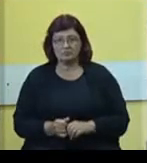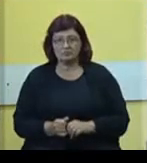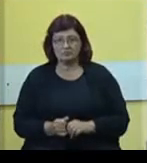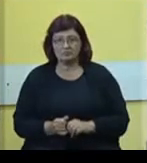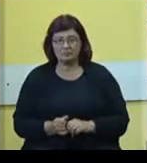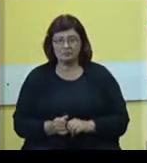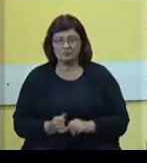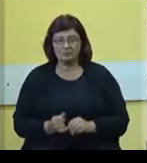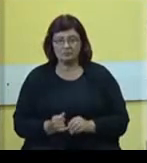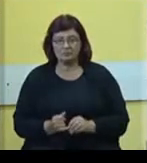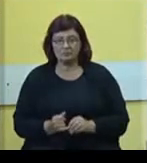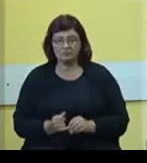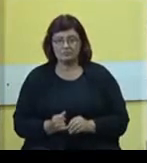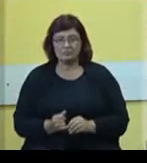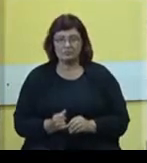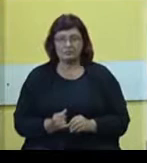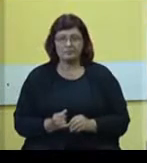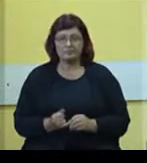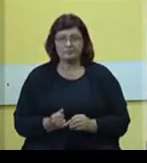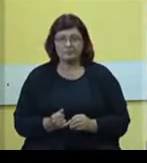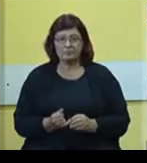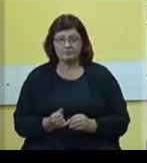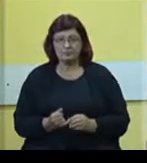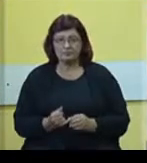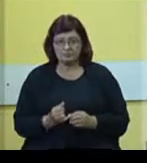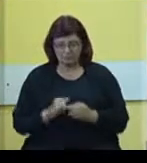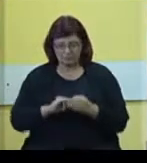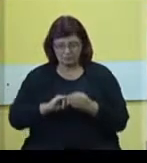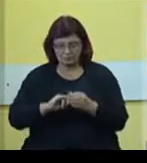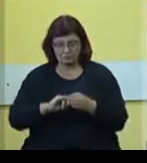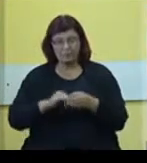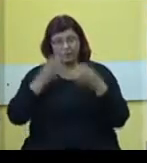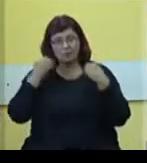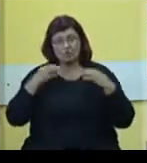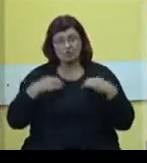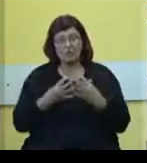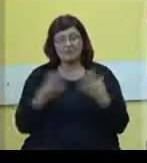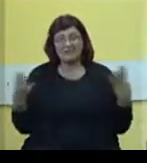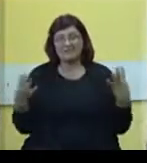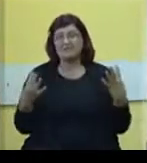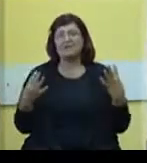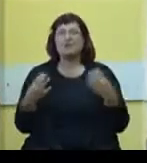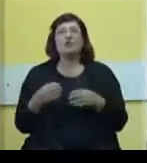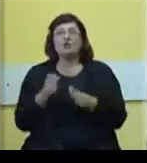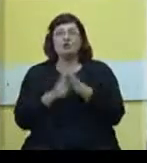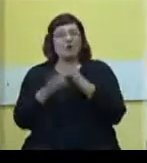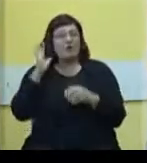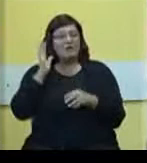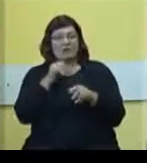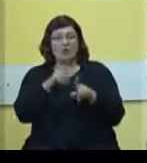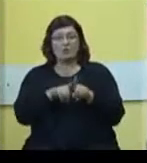Poštovano predsedništvo, poštovani članici i članovi pokrinske vlade, koleginici i kolege,